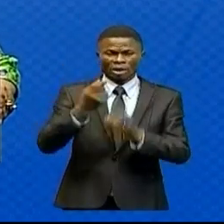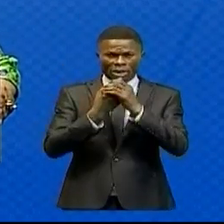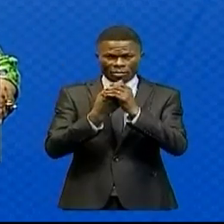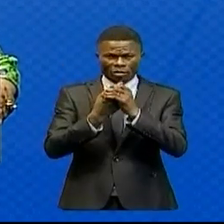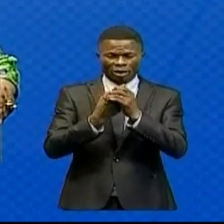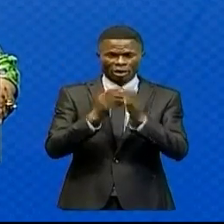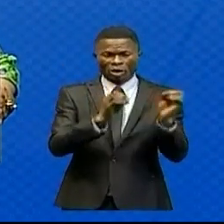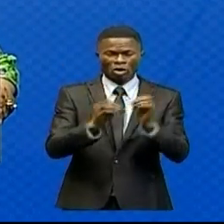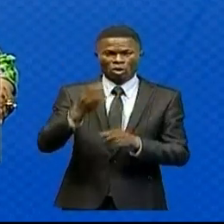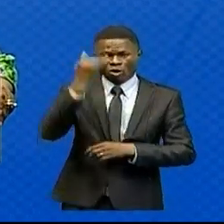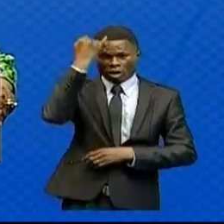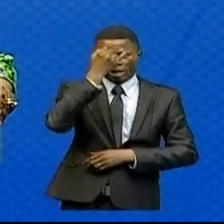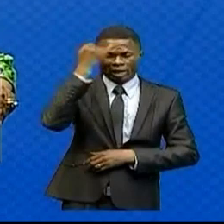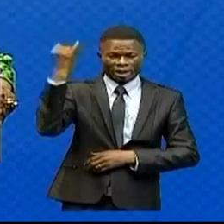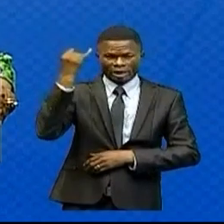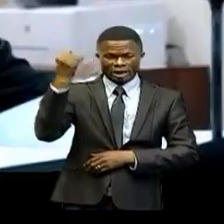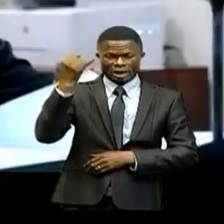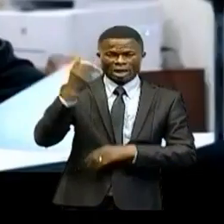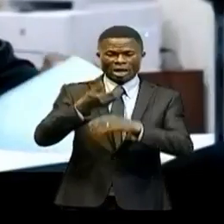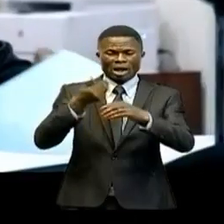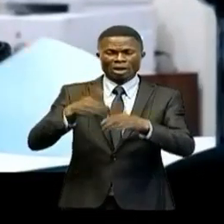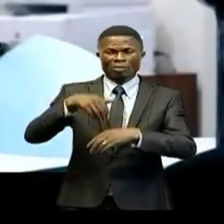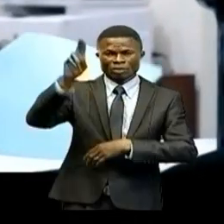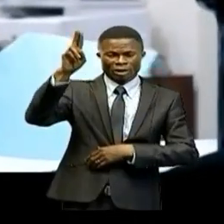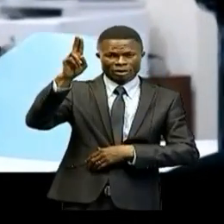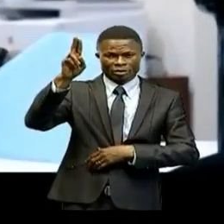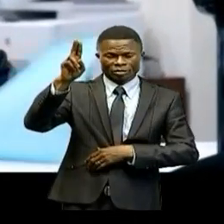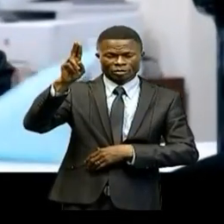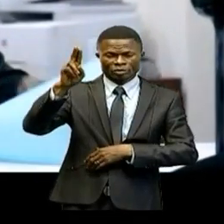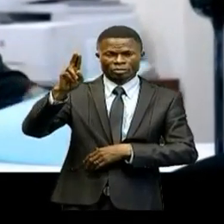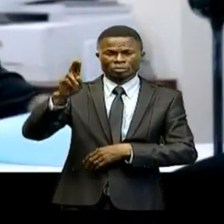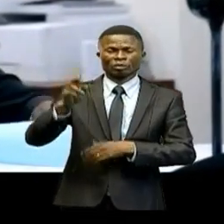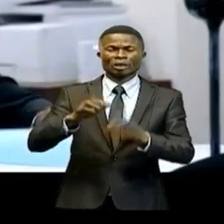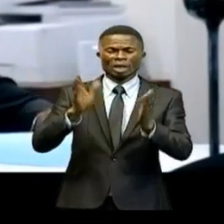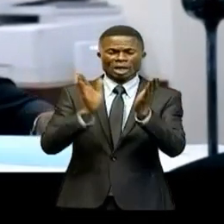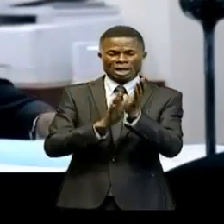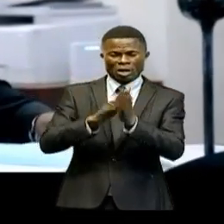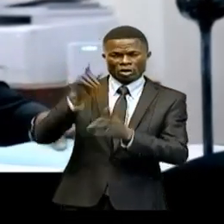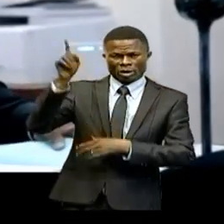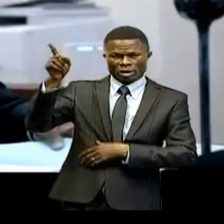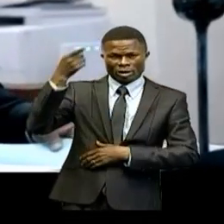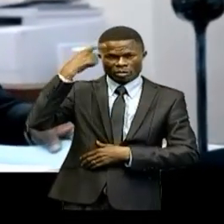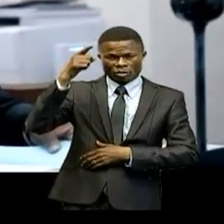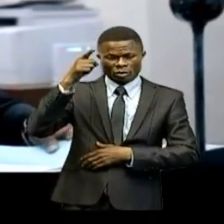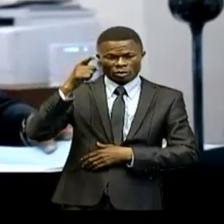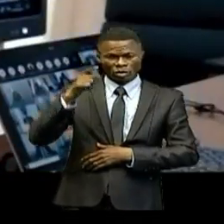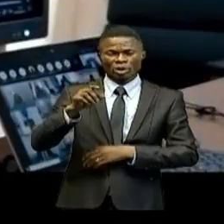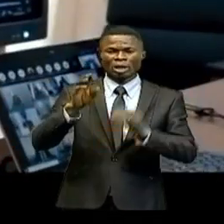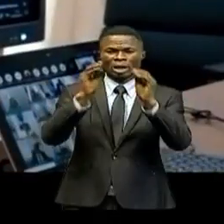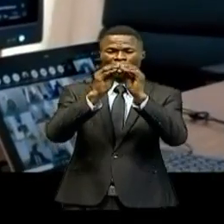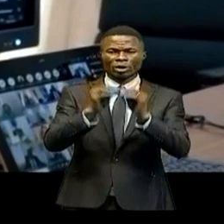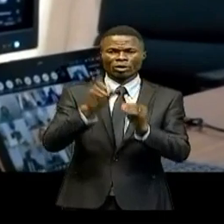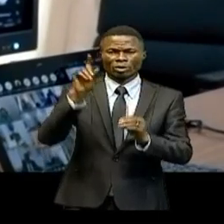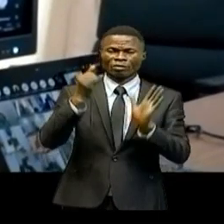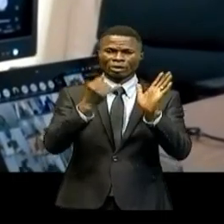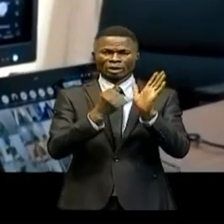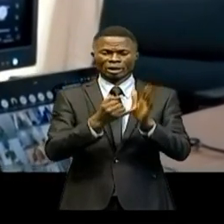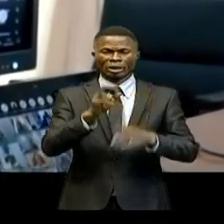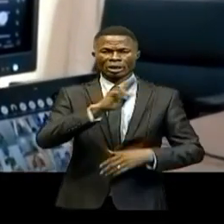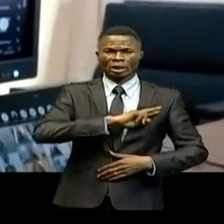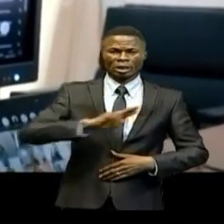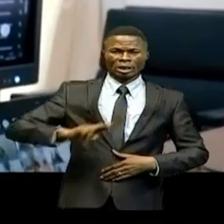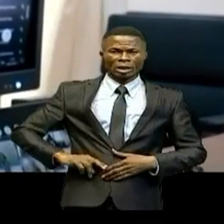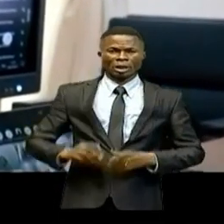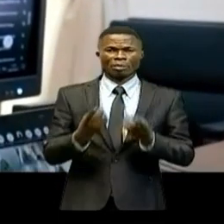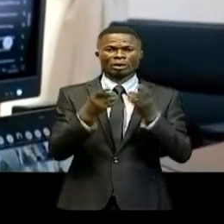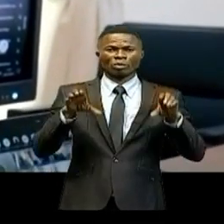Italie, avant de se rendre à Glasgow, en Écosse, pour la COP26 où la République démocratique